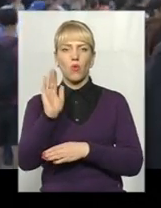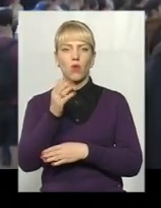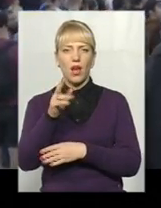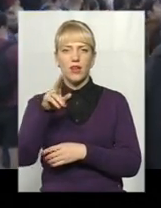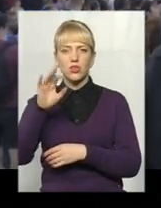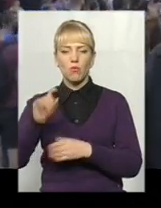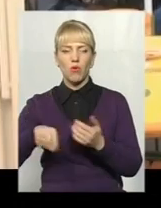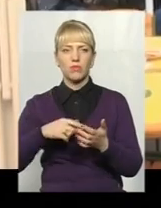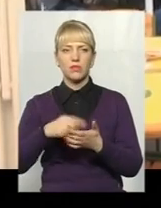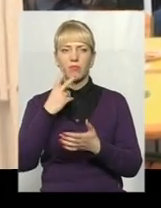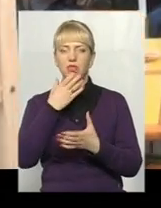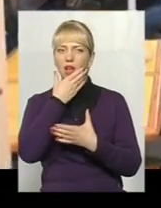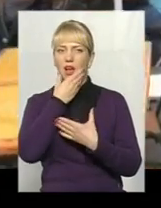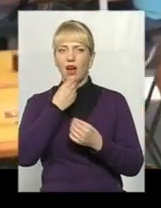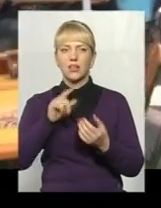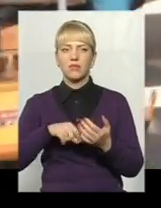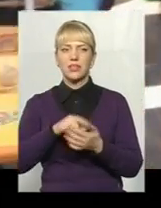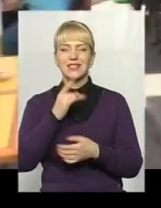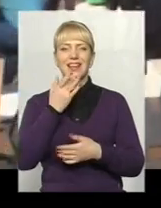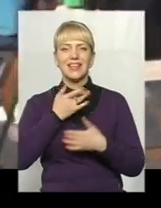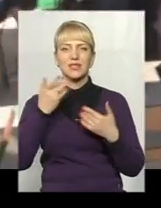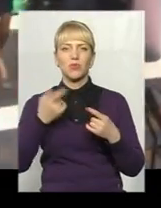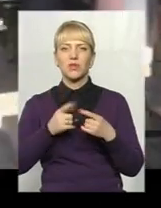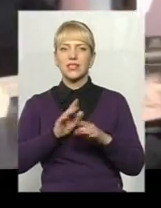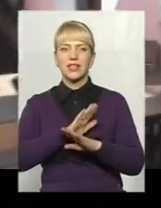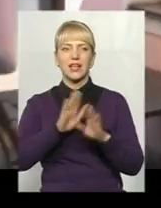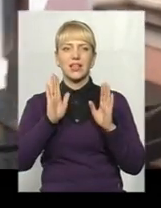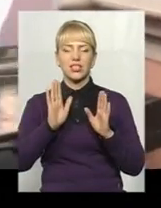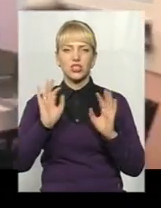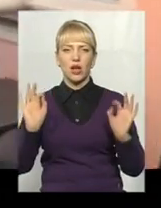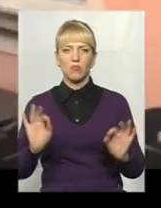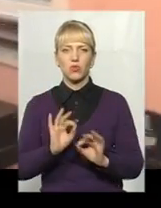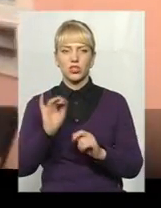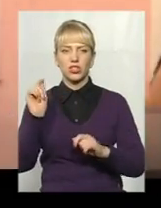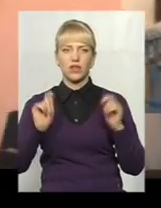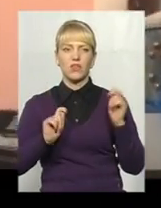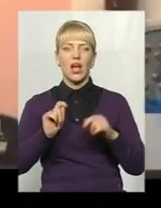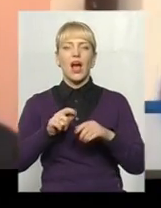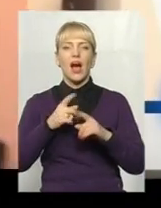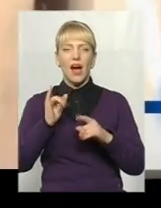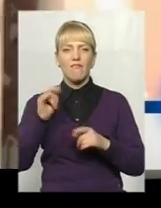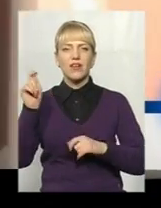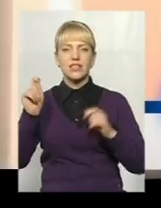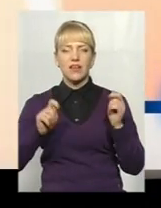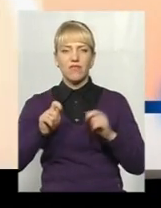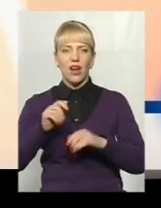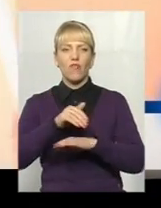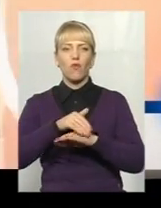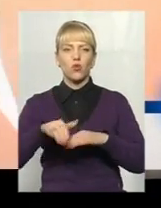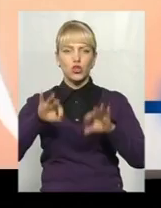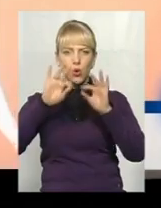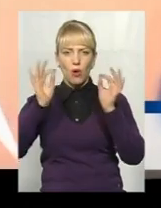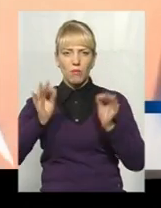файне старе місто. Республіка – це не лише музичний фестиваль, а й фестиваль вуличного мистецтва. Тож тут на кожному кроці